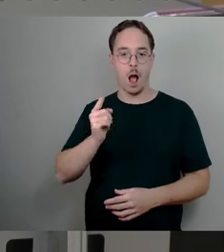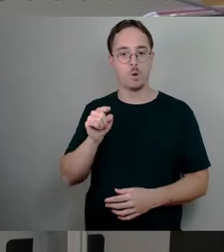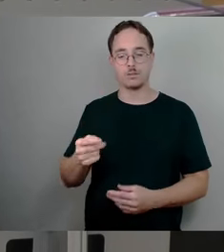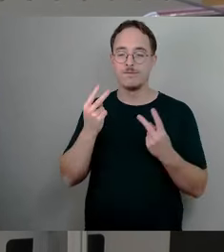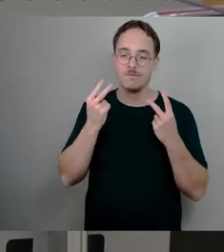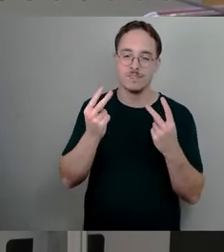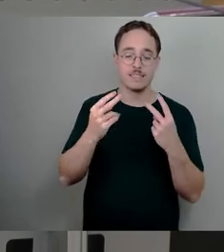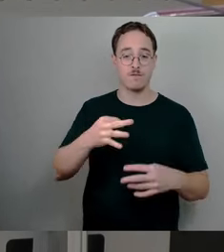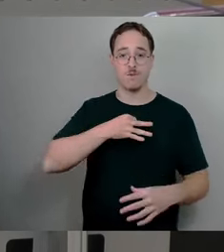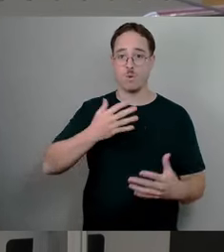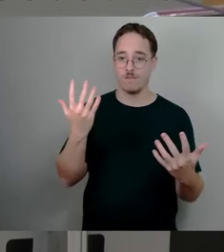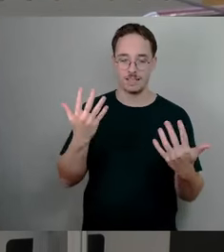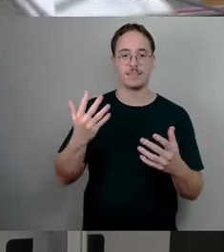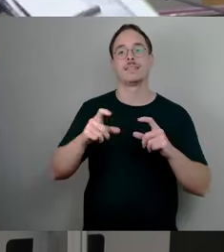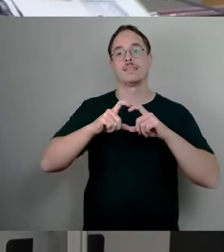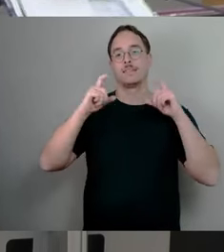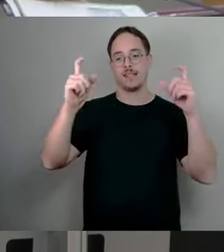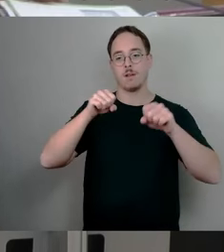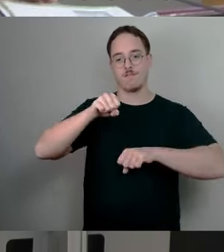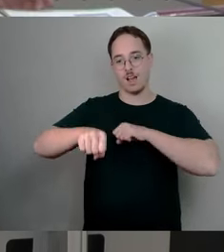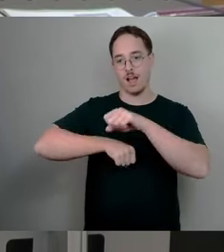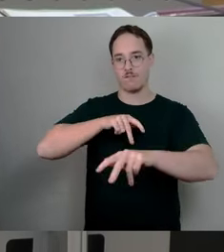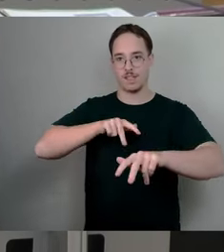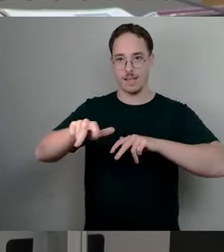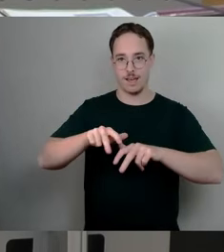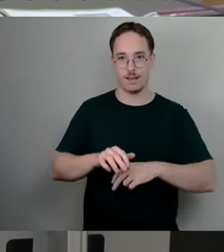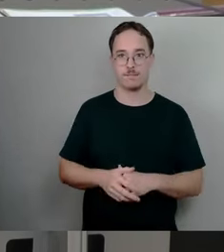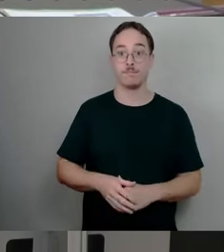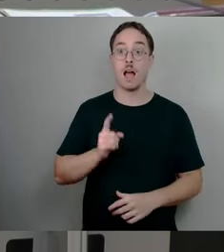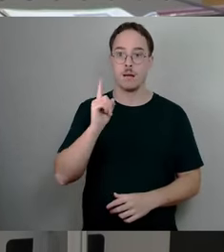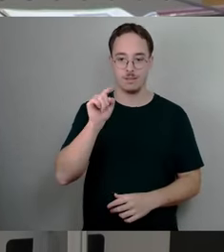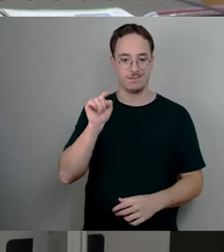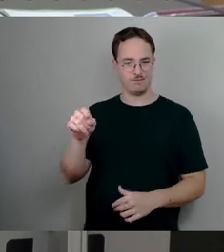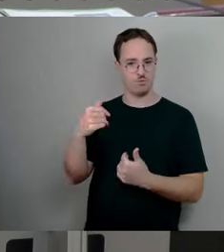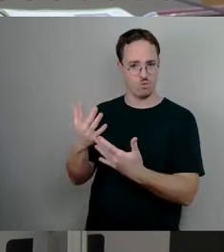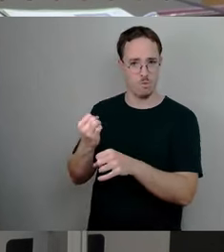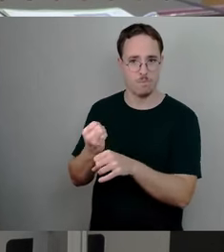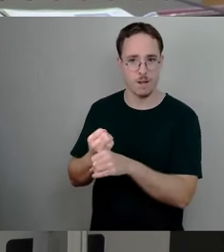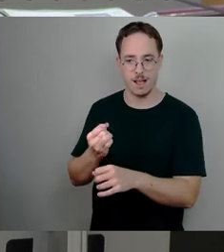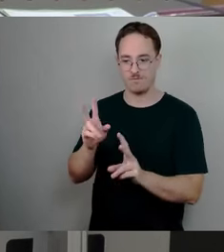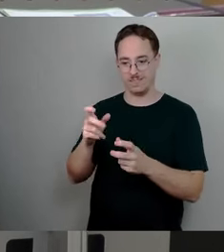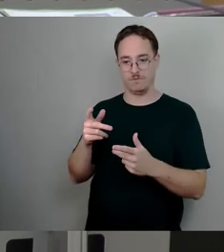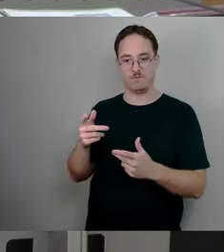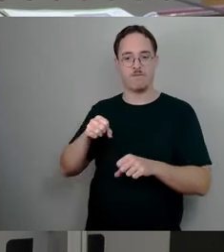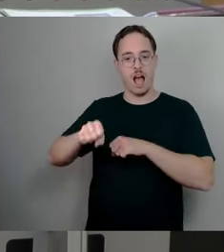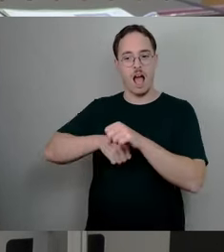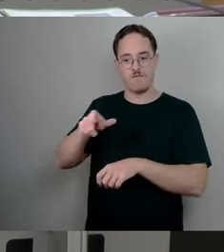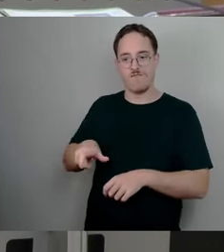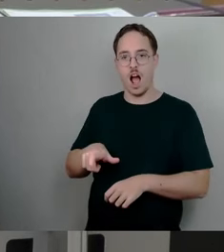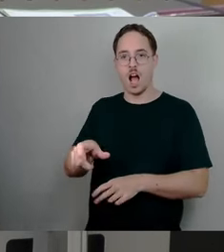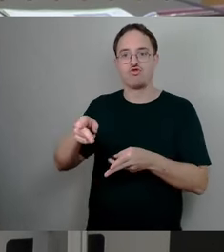allerdings in der vorgenommenen Weise, nämlich hier als Radfahrstreifen statt als Schutzstreifen,